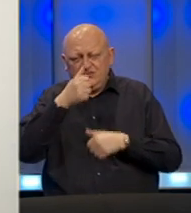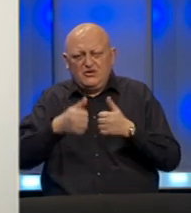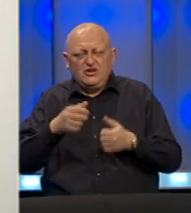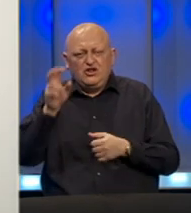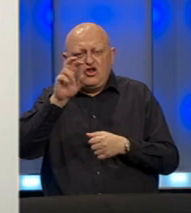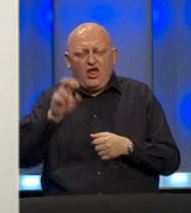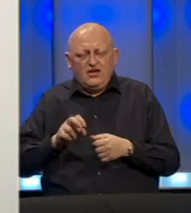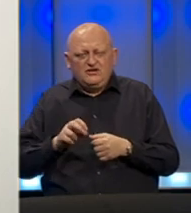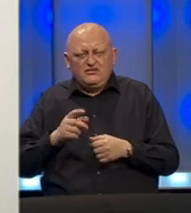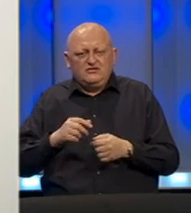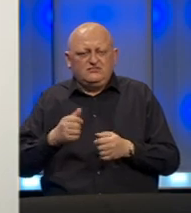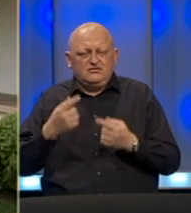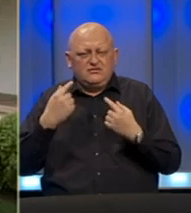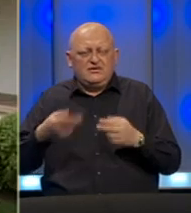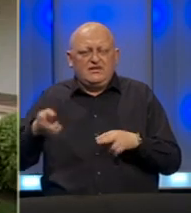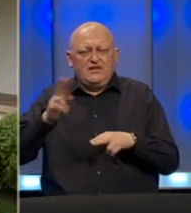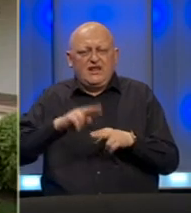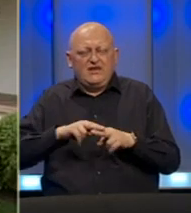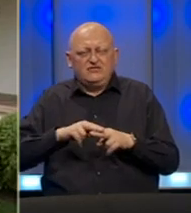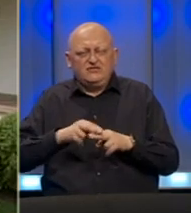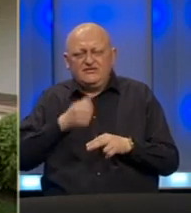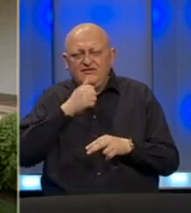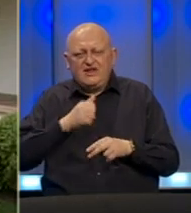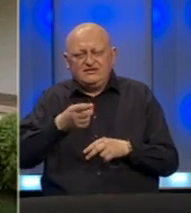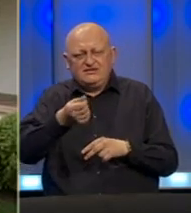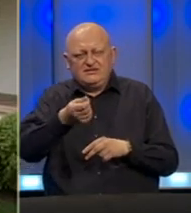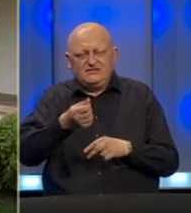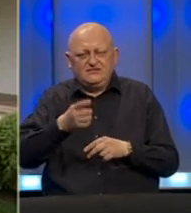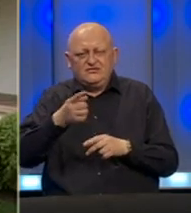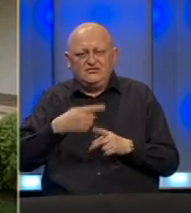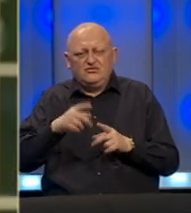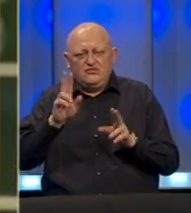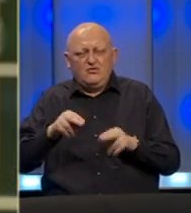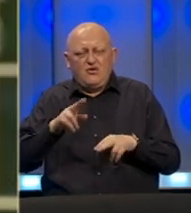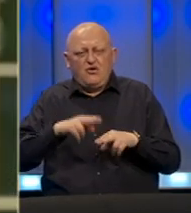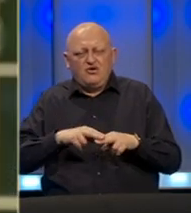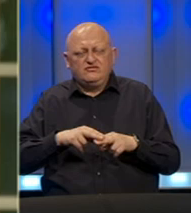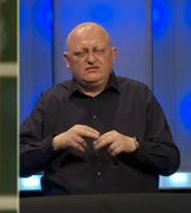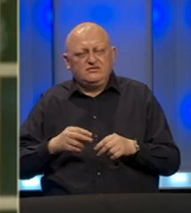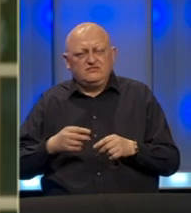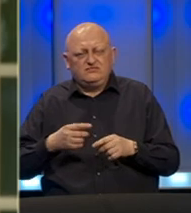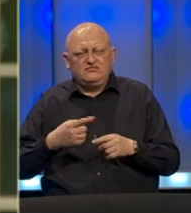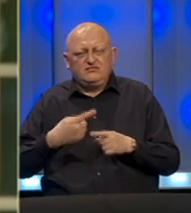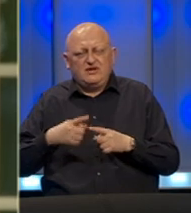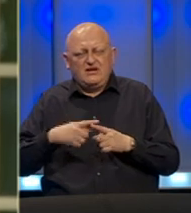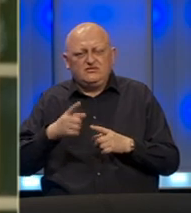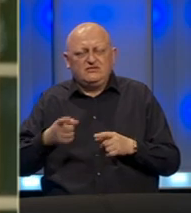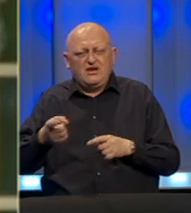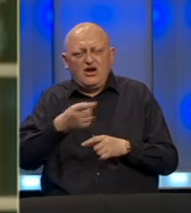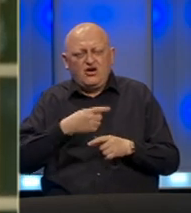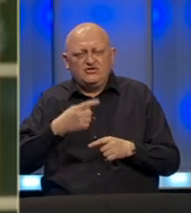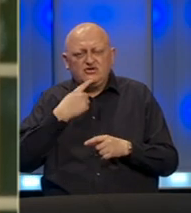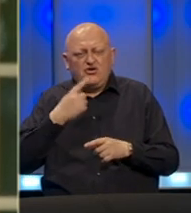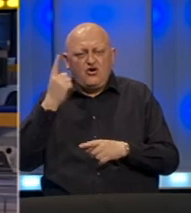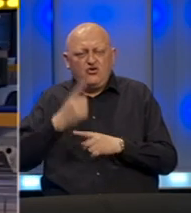dolara i ubjedljivo je jeli najveći najveći financijer. Stoga bi to moglo ostaviti zaista posljedice na organizaciju ukoliko